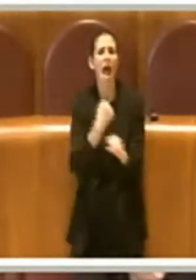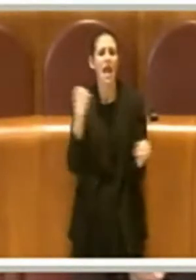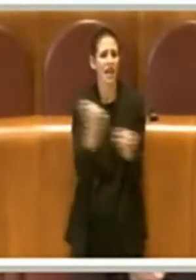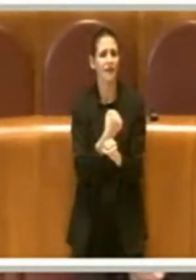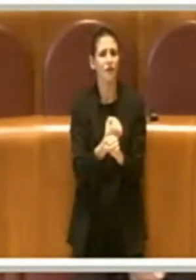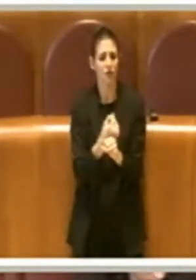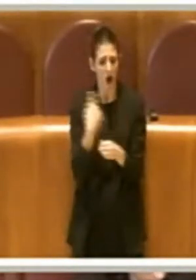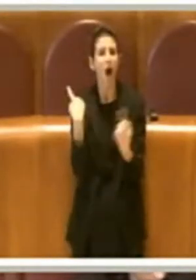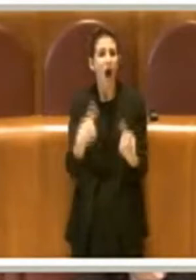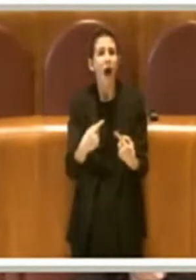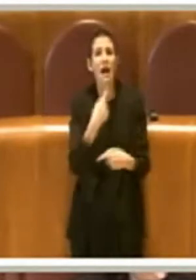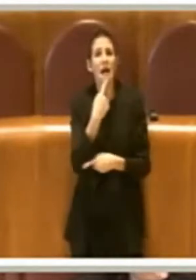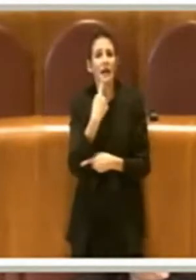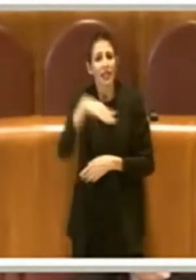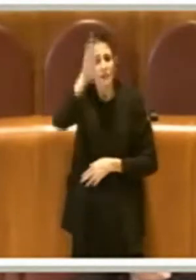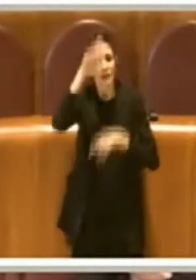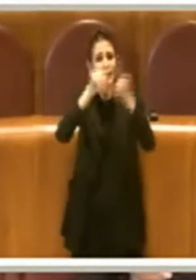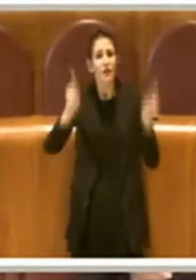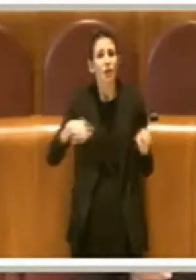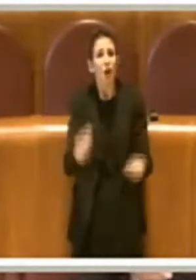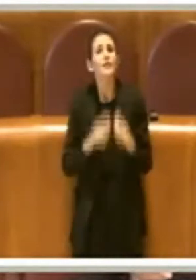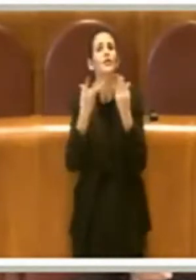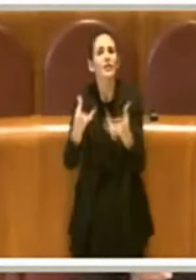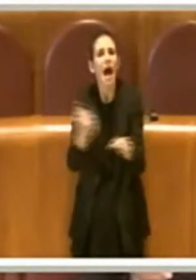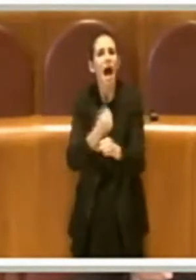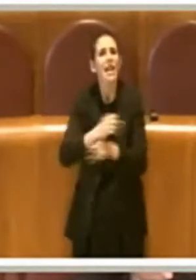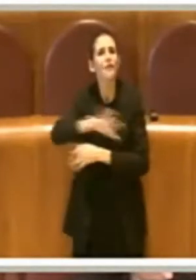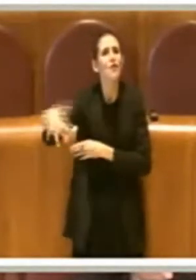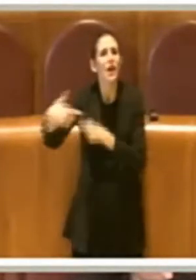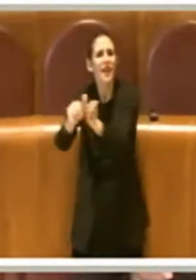persone. Non sono i suoi nemici.